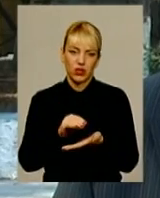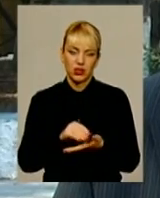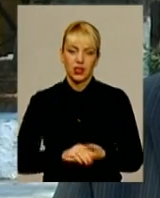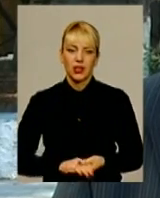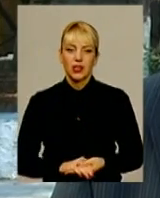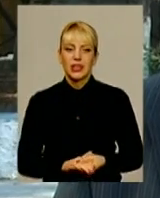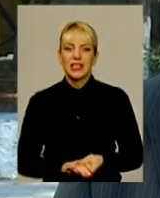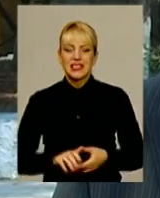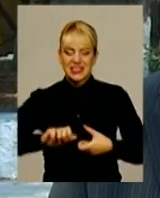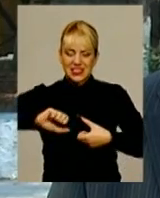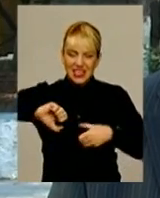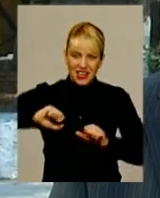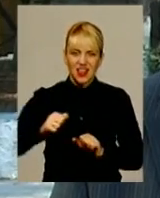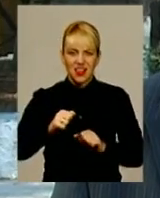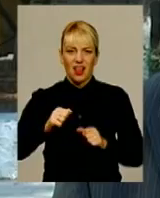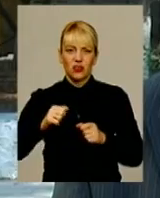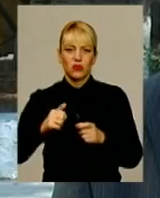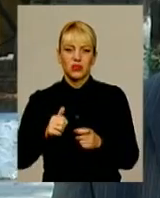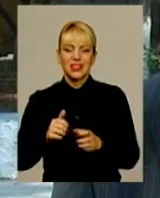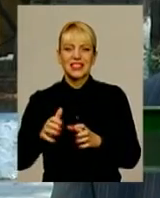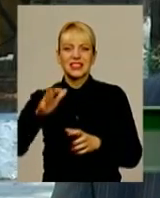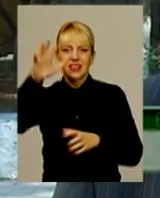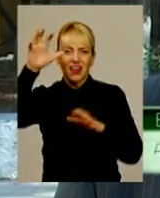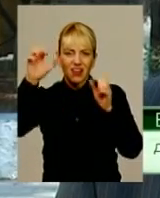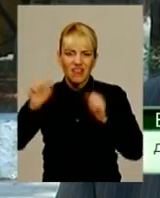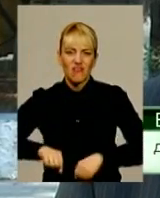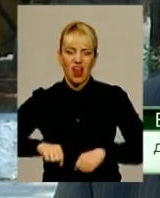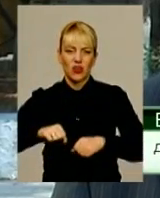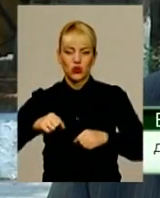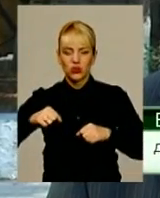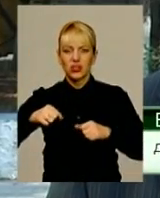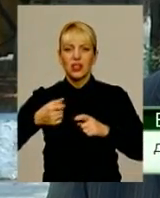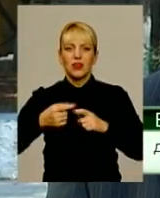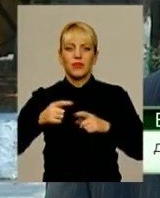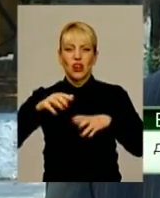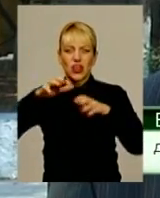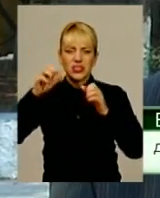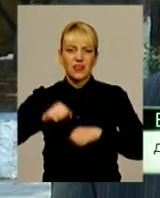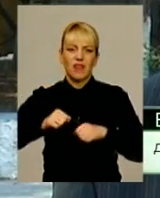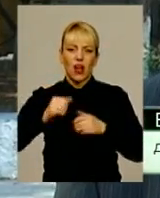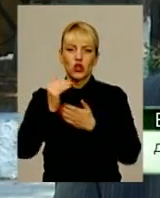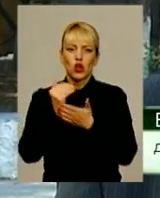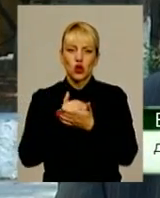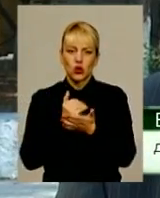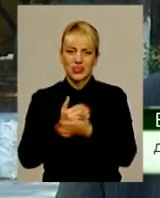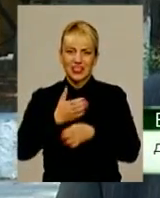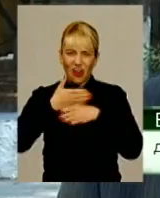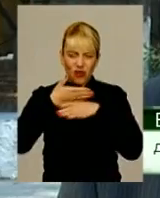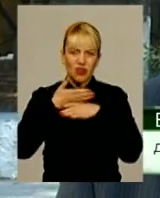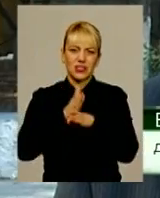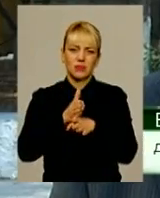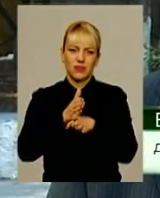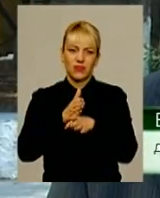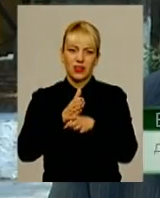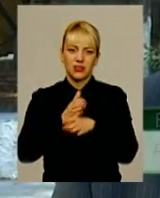Згинають стояки, зривають розклади всередину, розбивають, хоча і воно противандальне, це